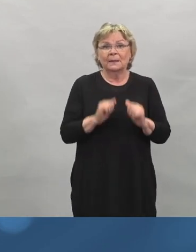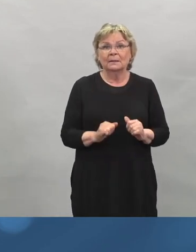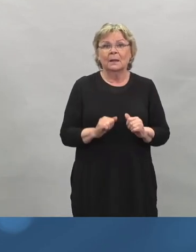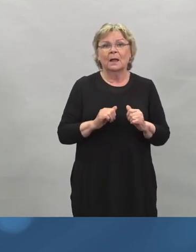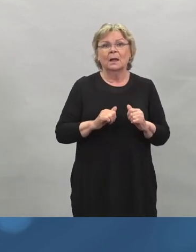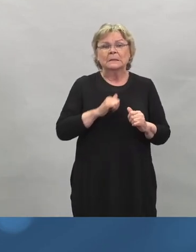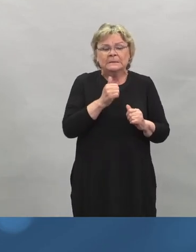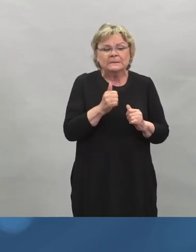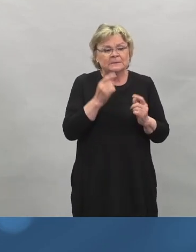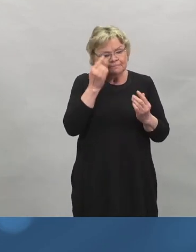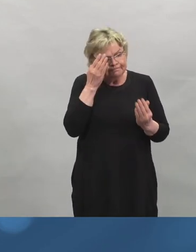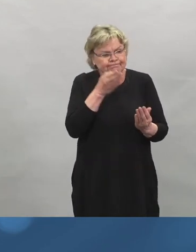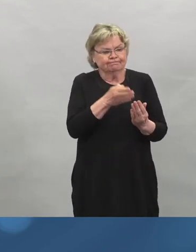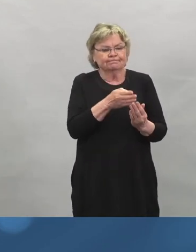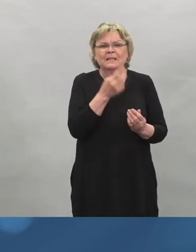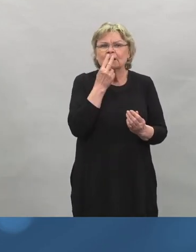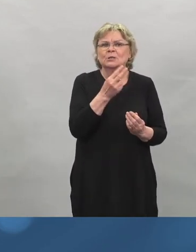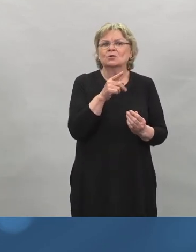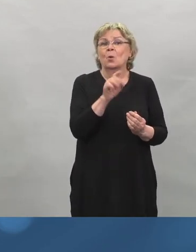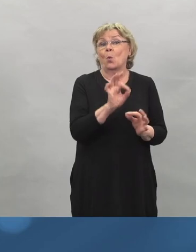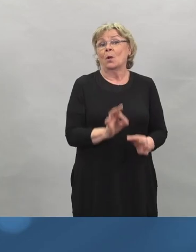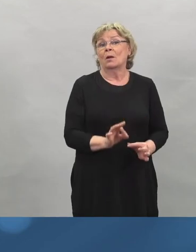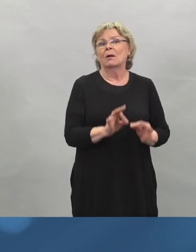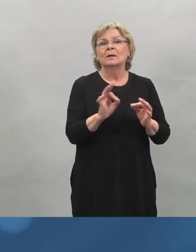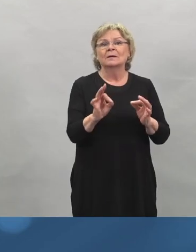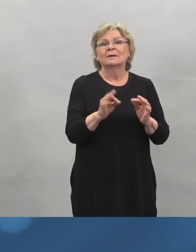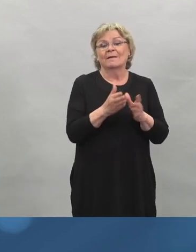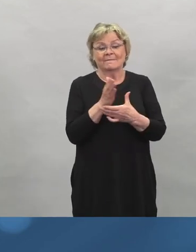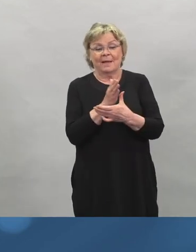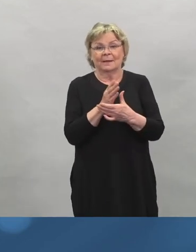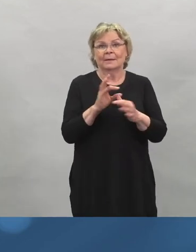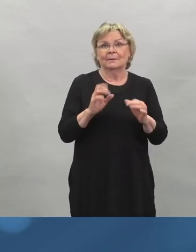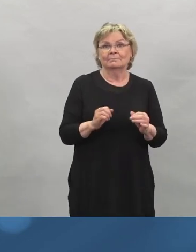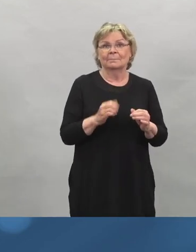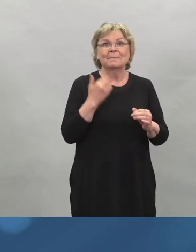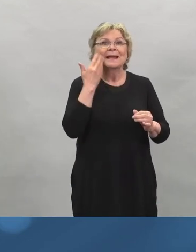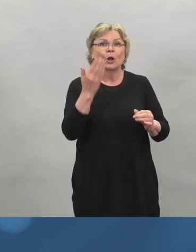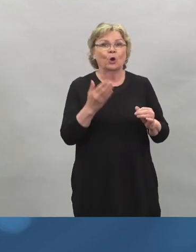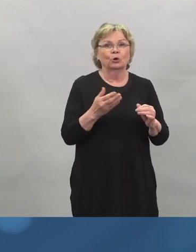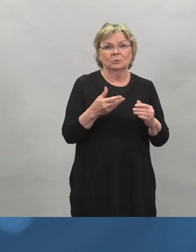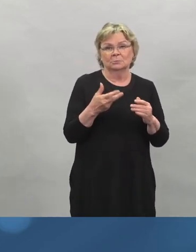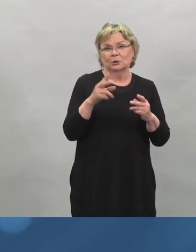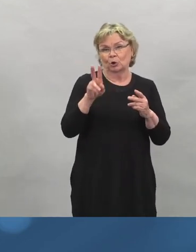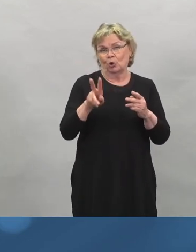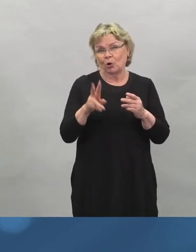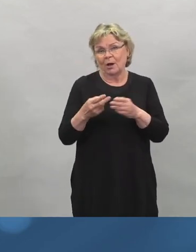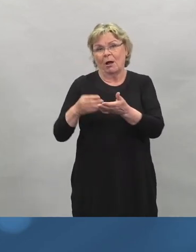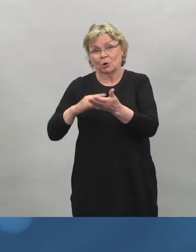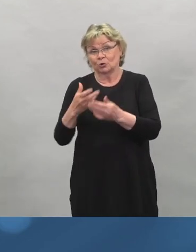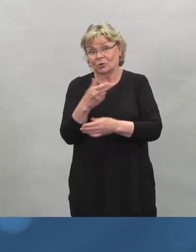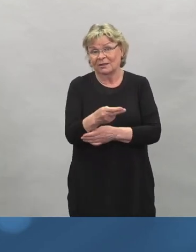yksilöllisesti tätä rokotteiden antoväliä. tämmöisiä lääketieteellisiä poikkeuksia sitten voi olla.